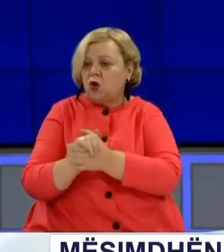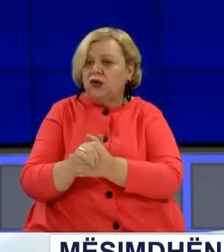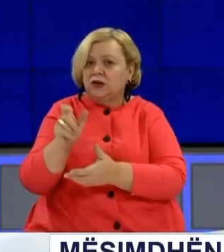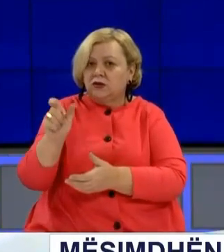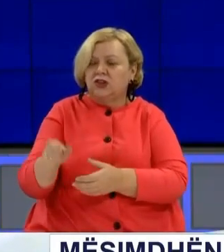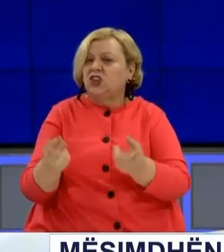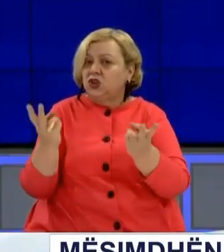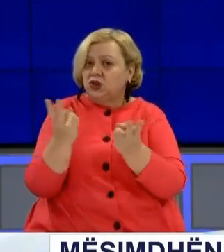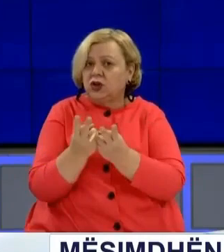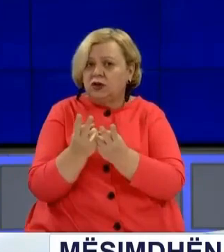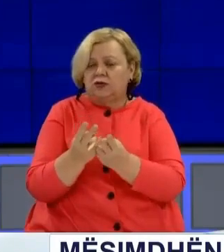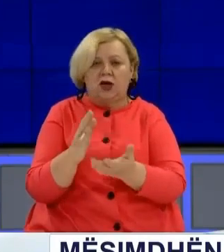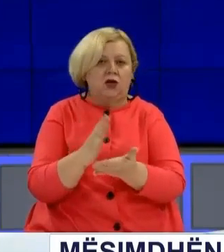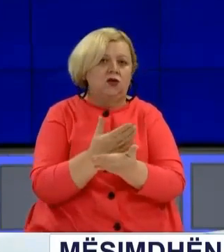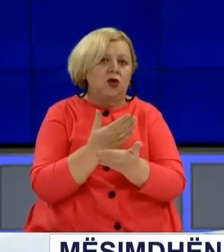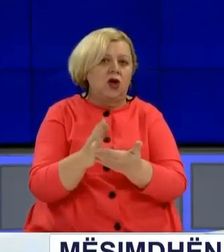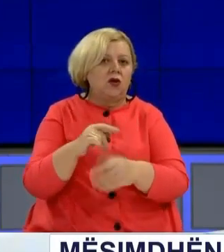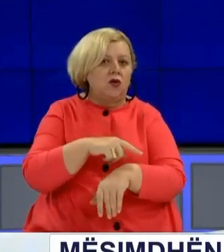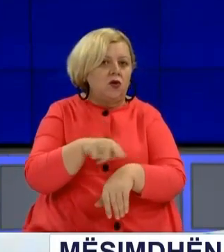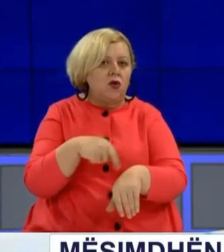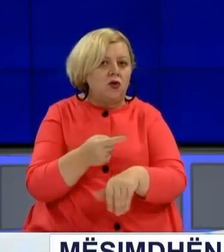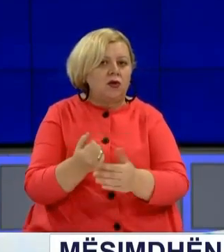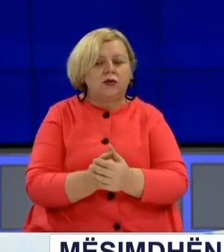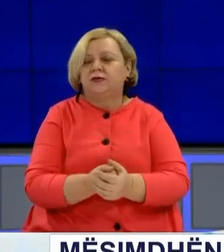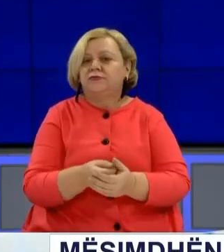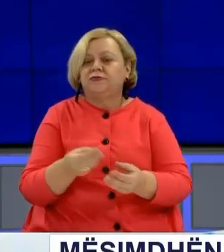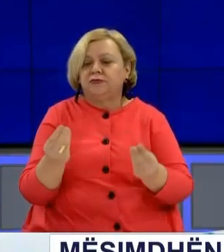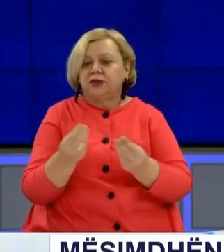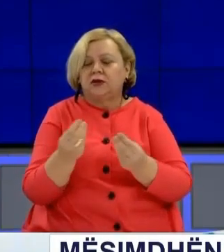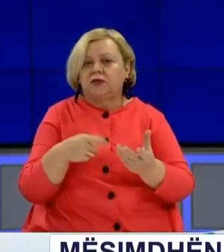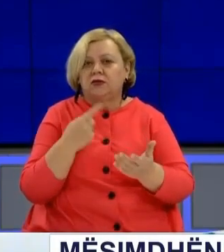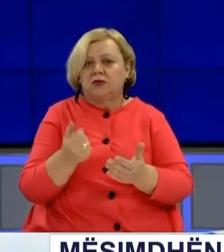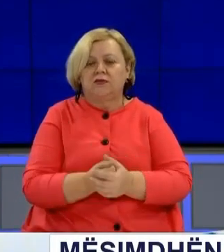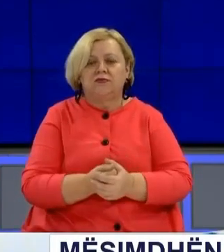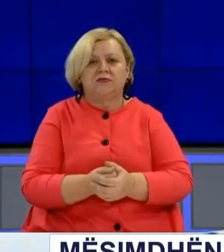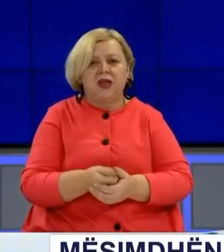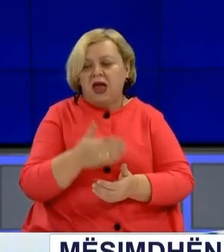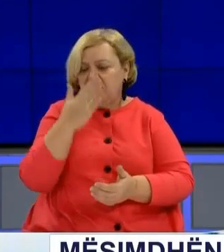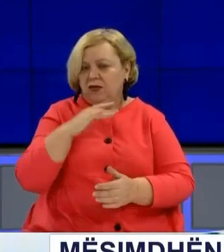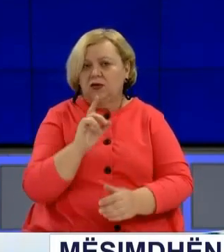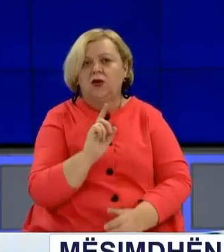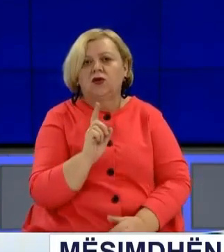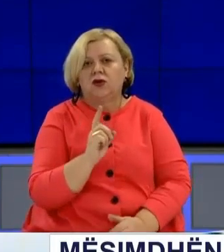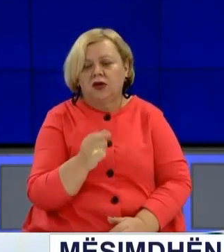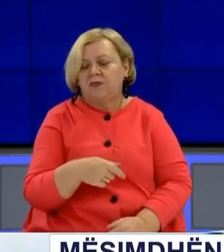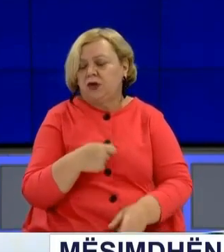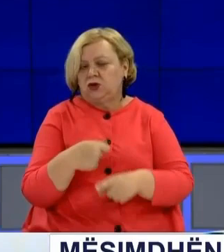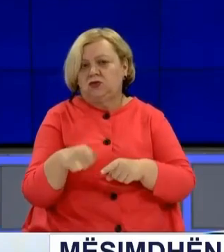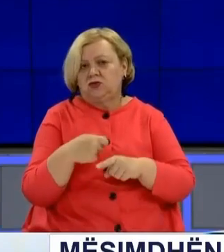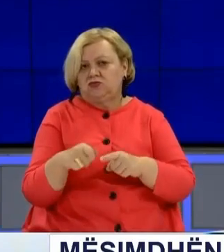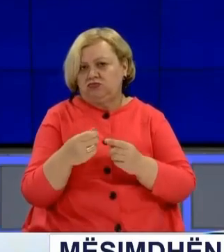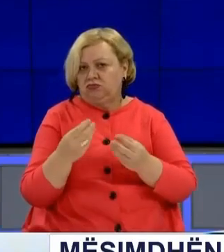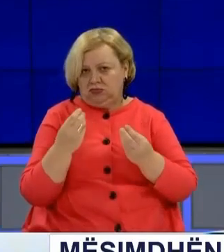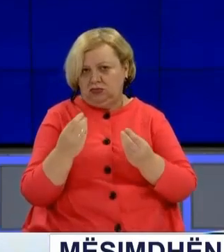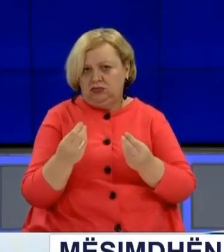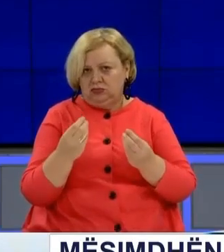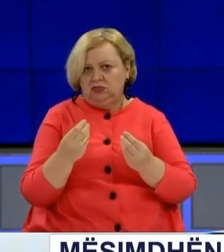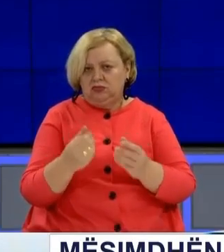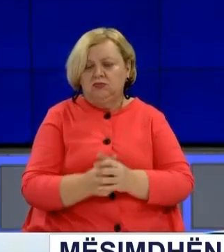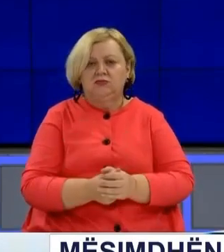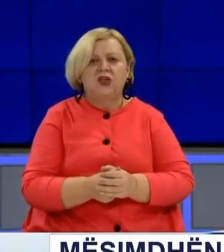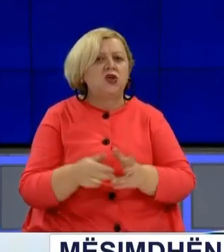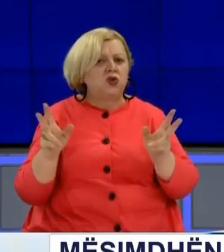njëjtës lëndë i ndajnë orë, edhe pse po thonë, kjo nuk është krejtë efektive, por është një zhjelje e